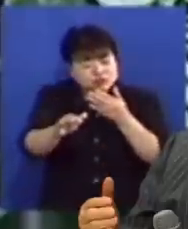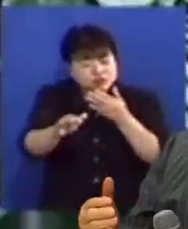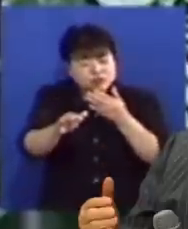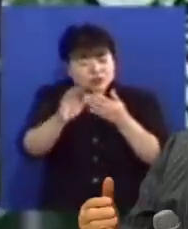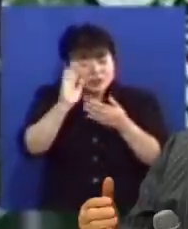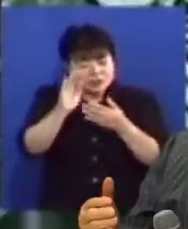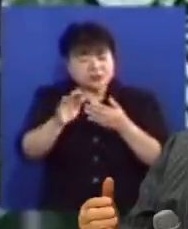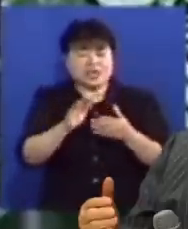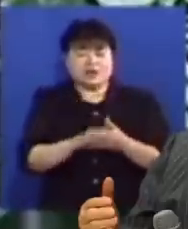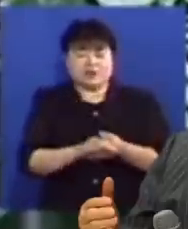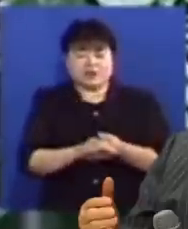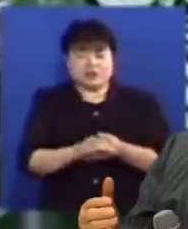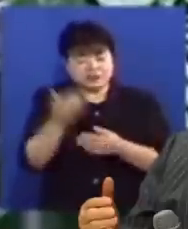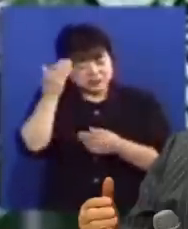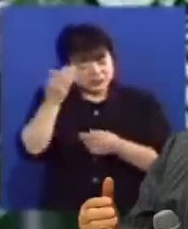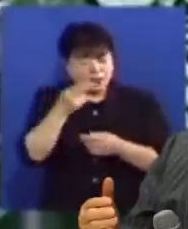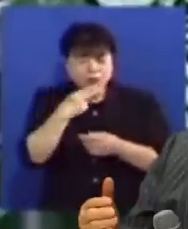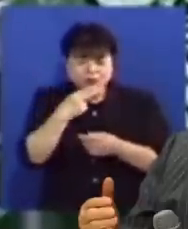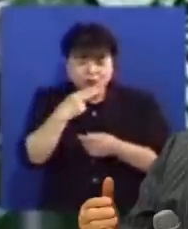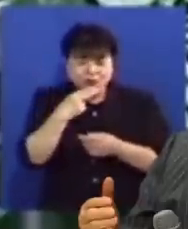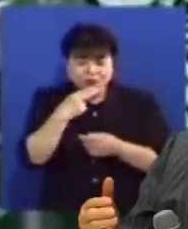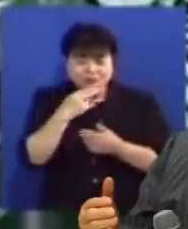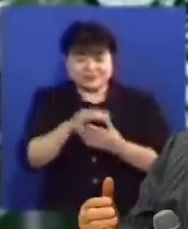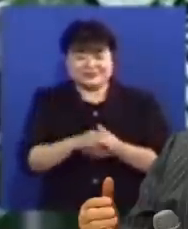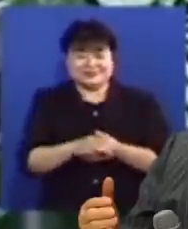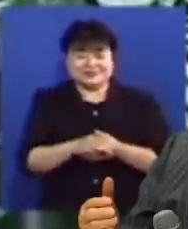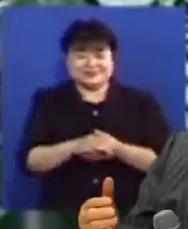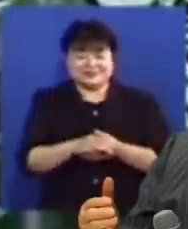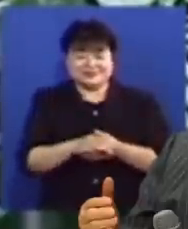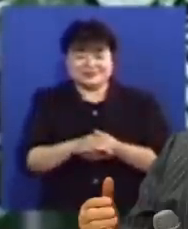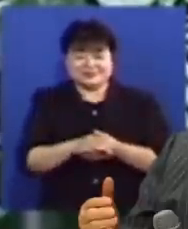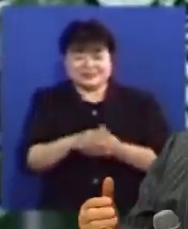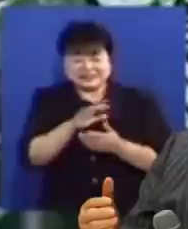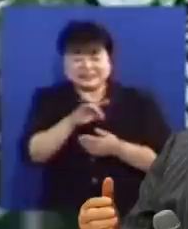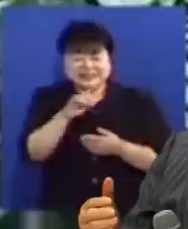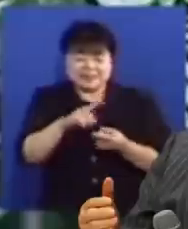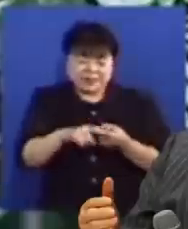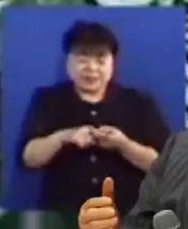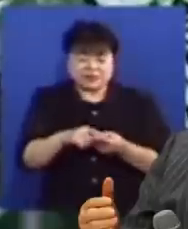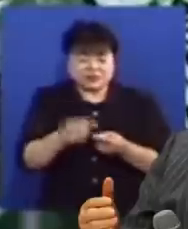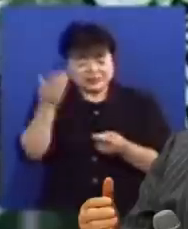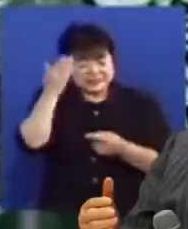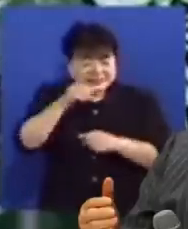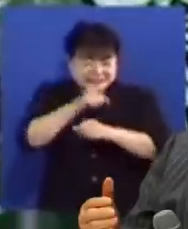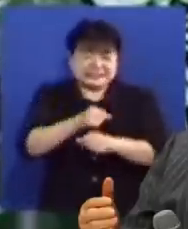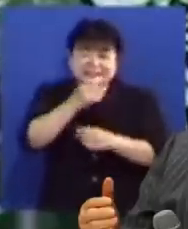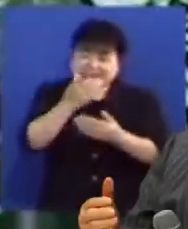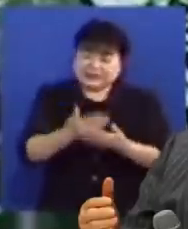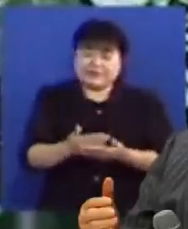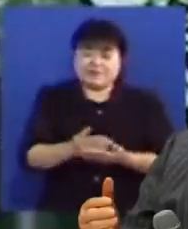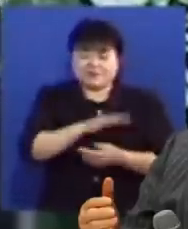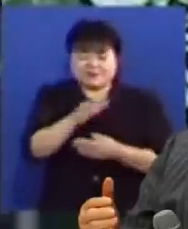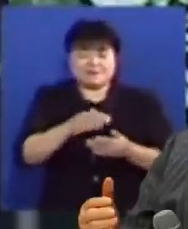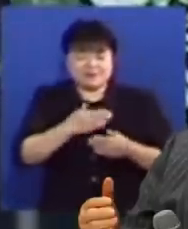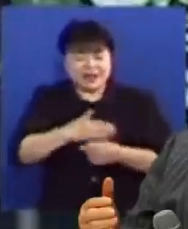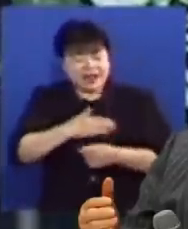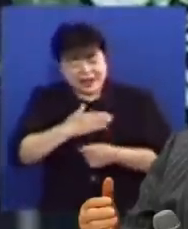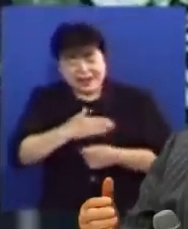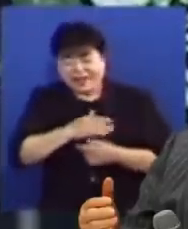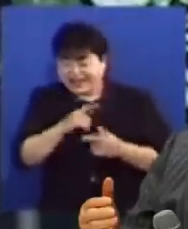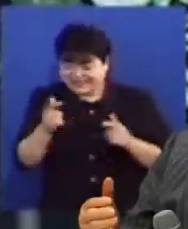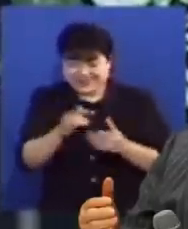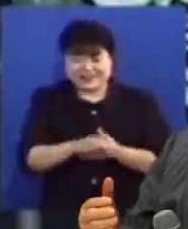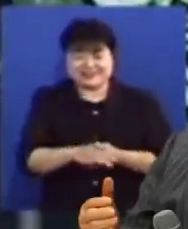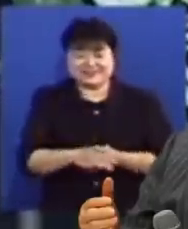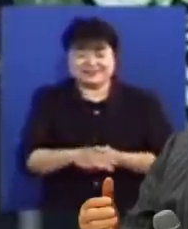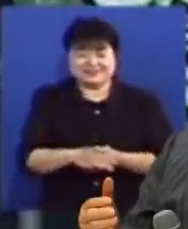없는데 항상 지혜롭지 않습니다 그럼 다 천재대라고요 아 나는 지식의 은사를 받아서 모든 것을 안다 알기는 뭘 알아요